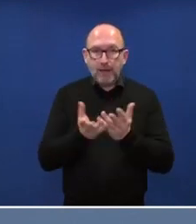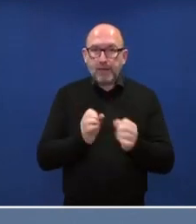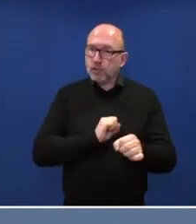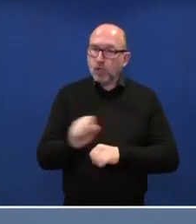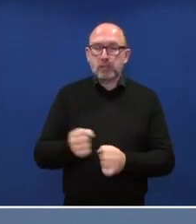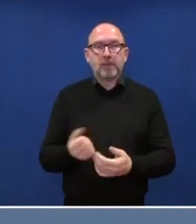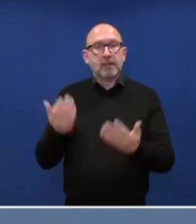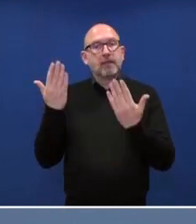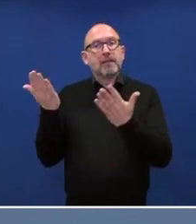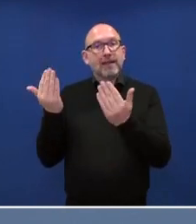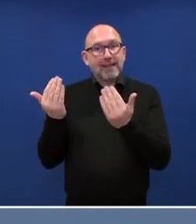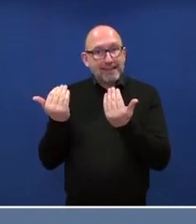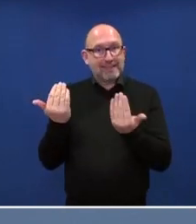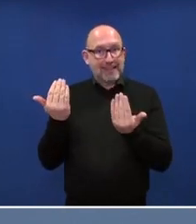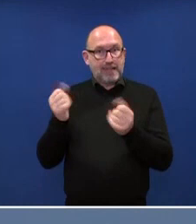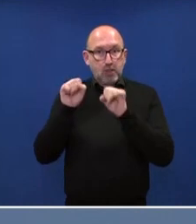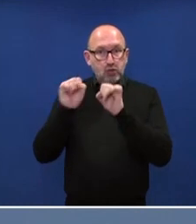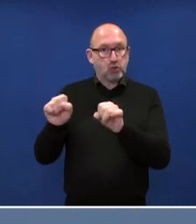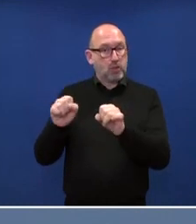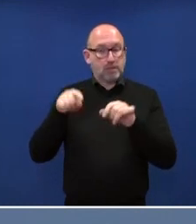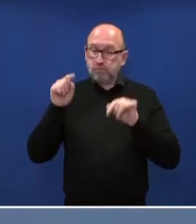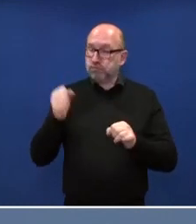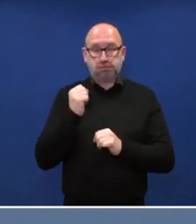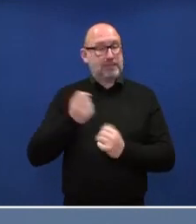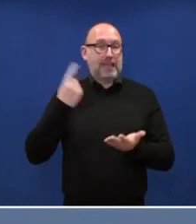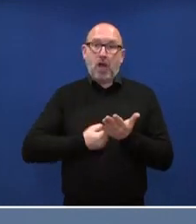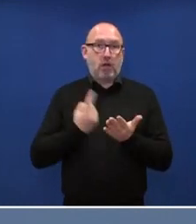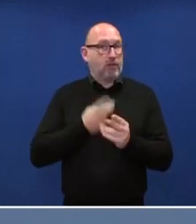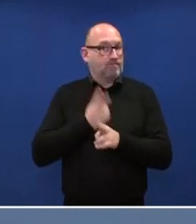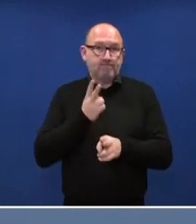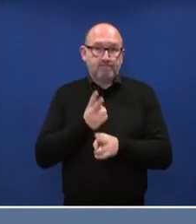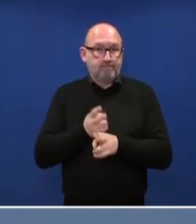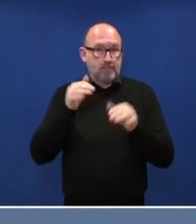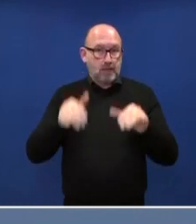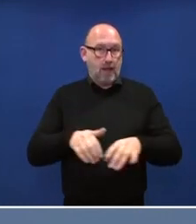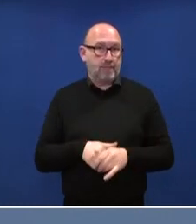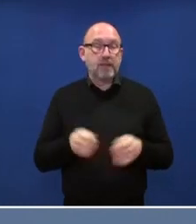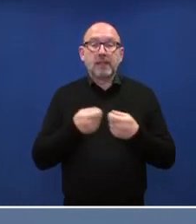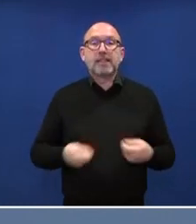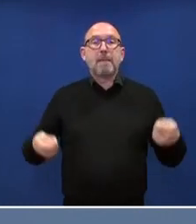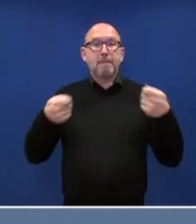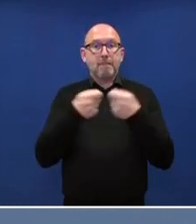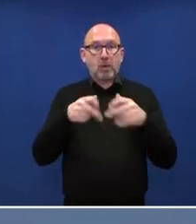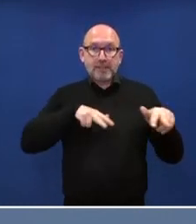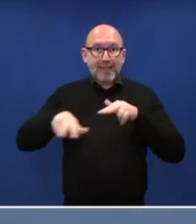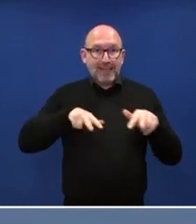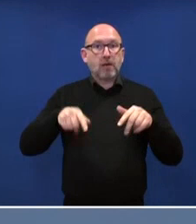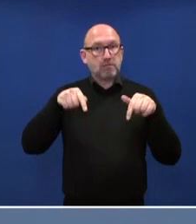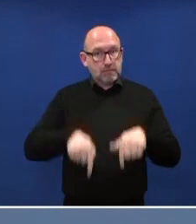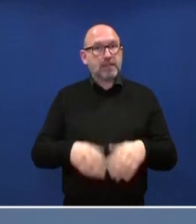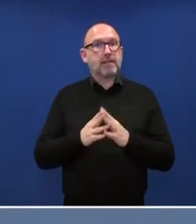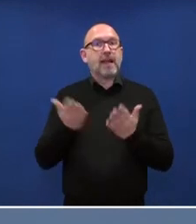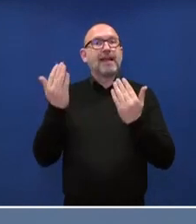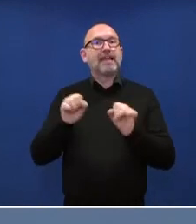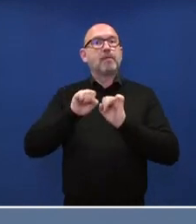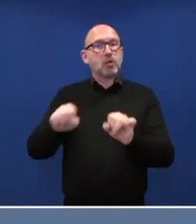größten und drängendsten globalen Herausforderungen unserer Zeit. Und daher hat die Bundesregierung den Klimaschutz natürlich auch in diesen Tagen